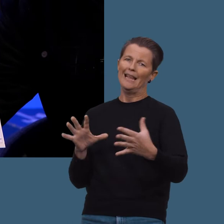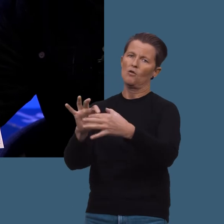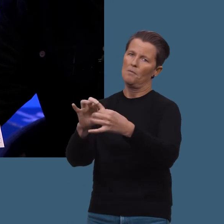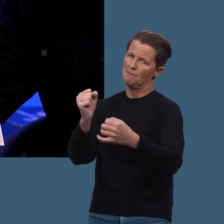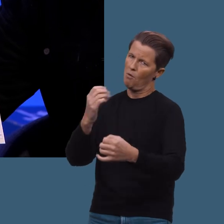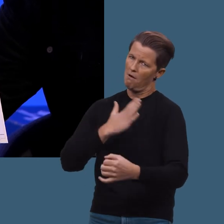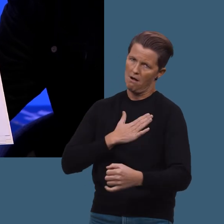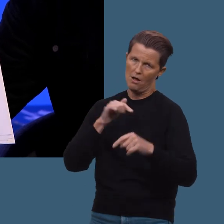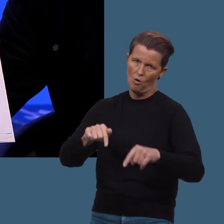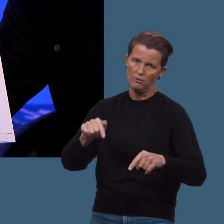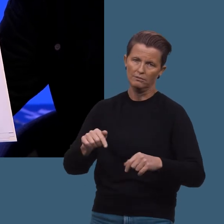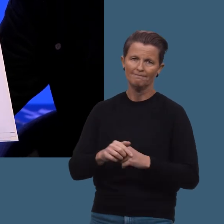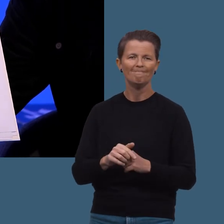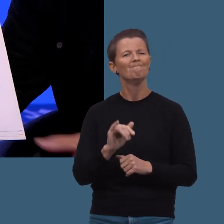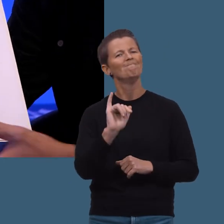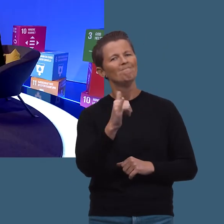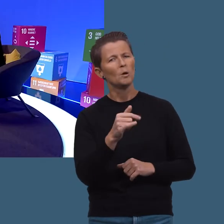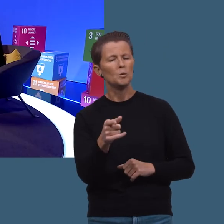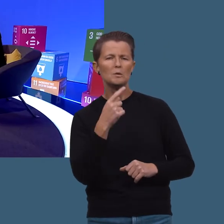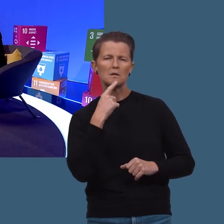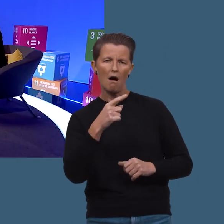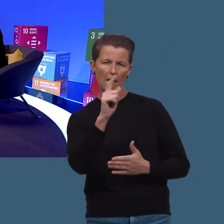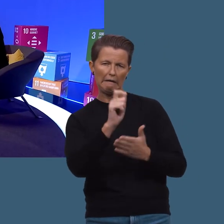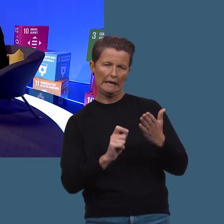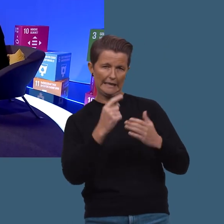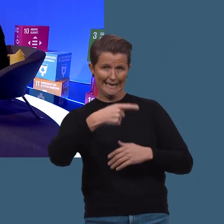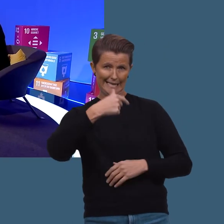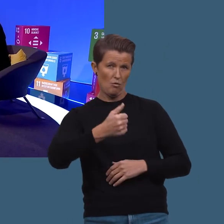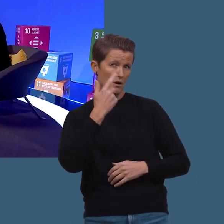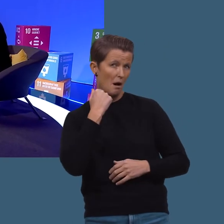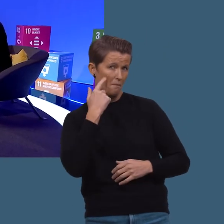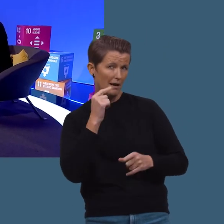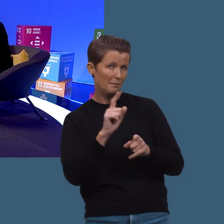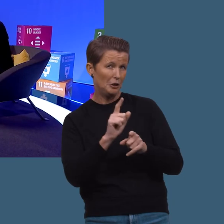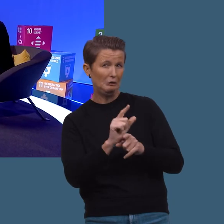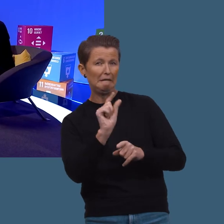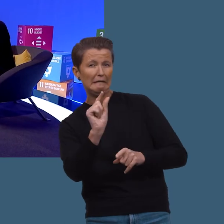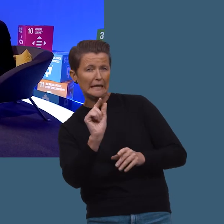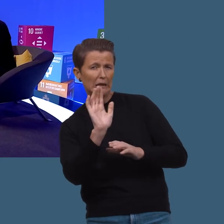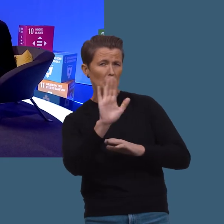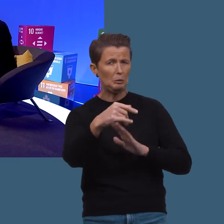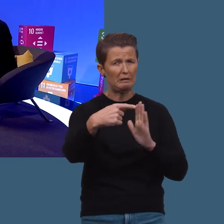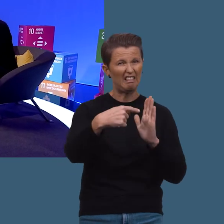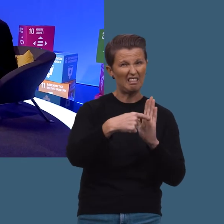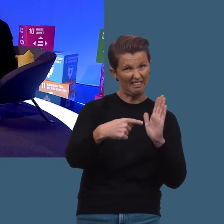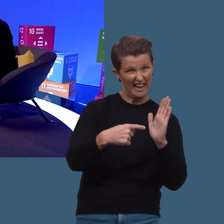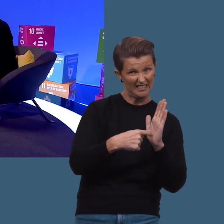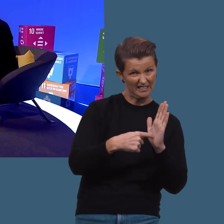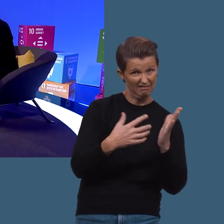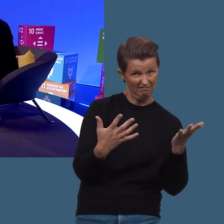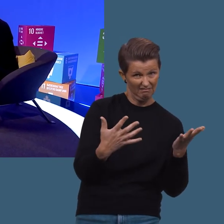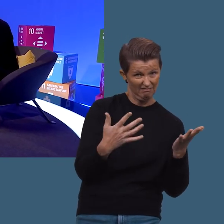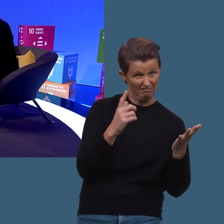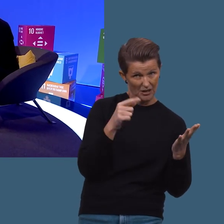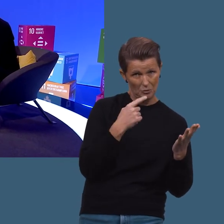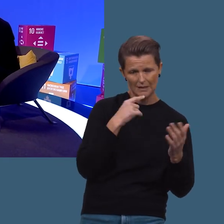til kobling. Ikke sant. og slett. Og du nevnte at den var 10 år gammel. Er den litt sånn, går det